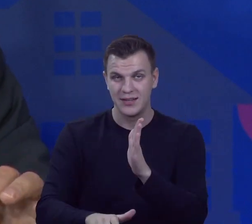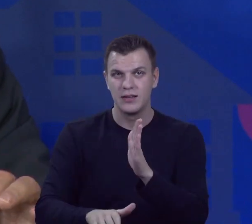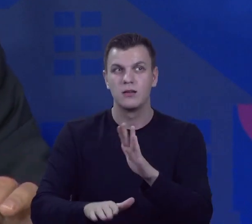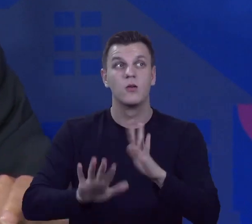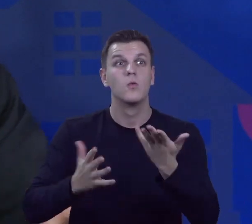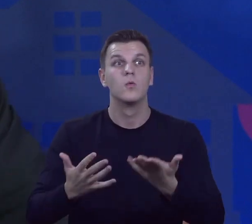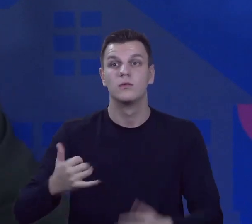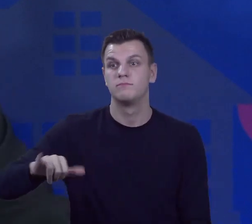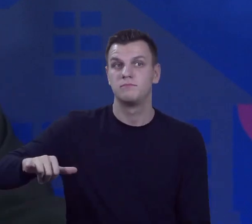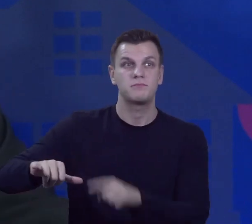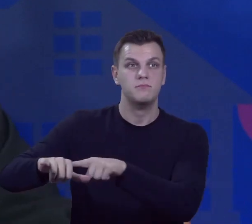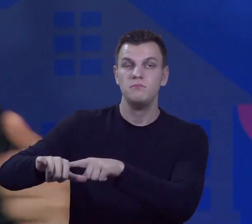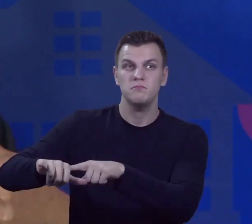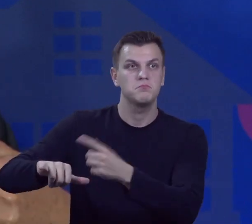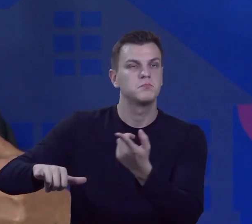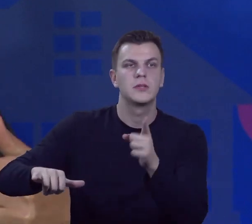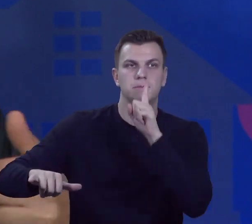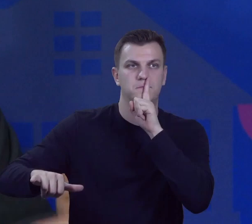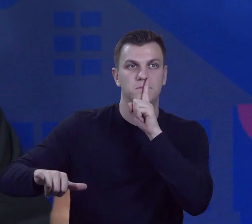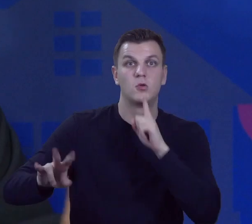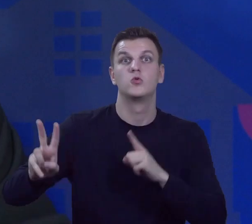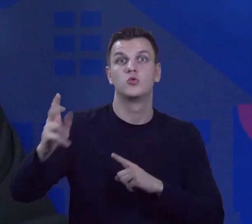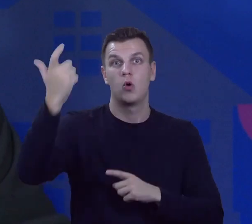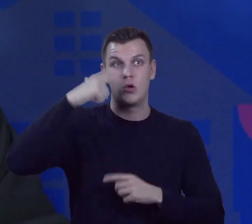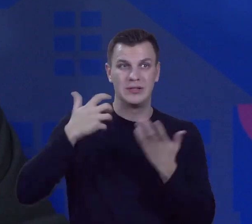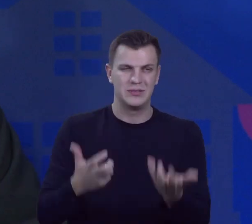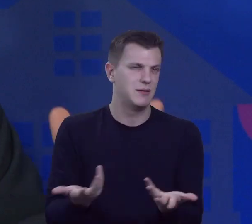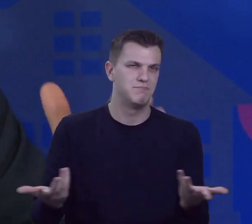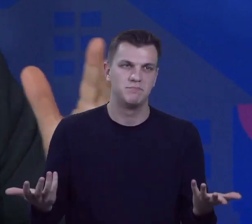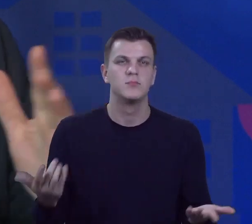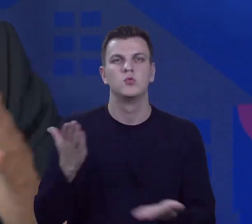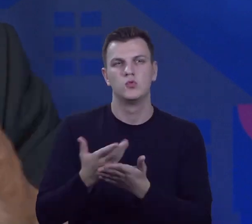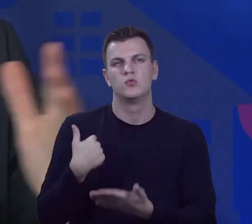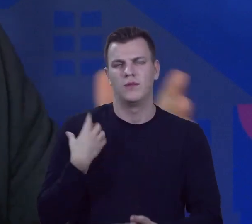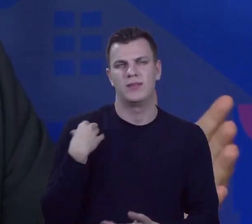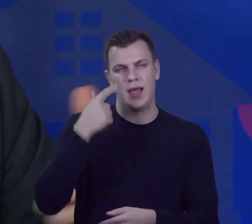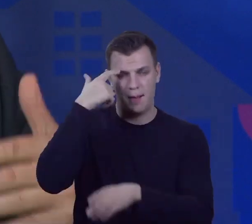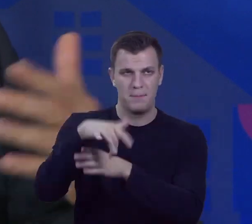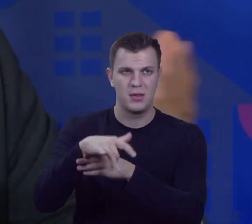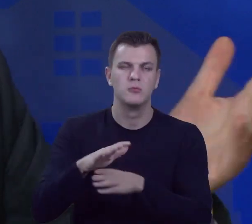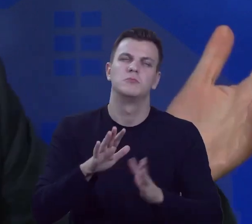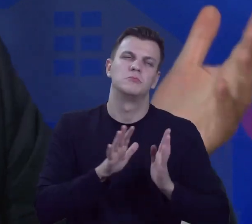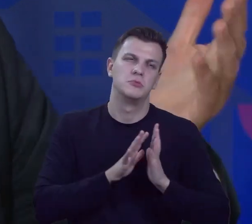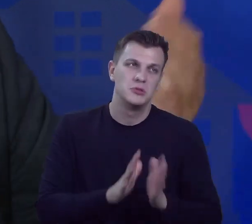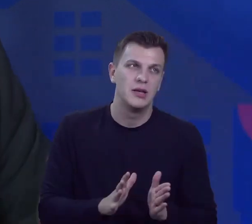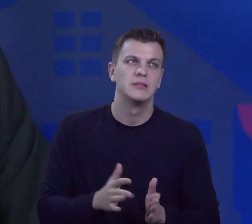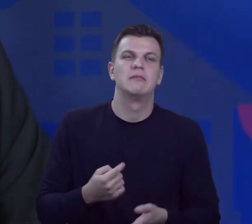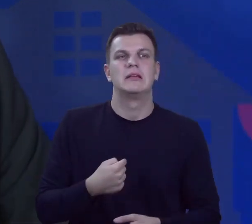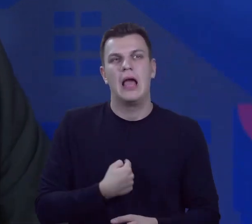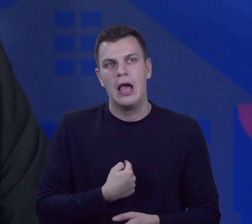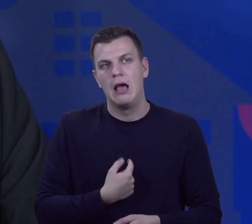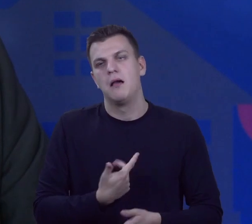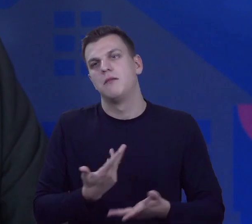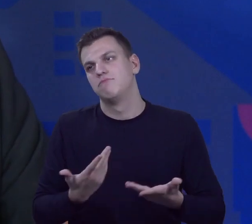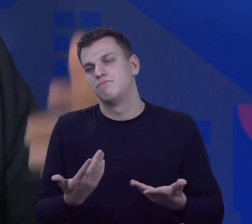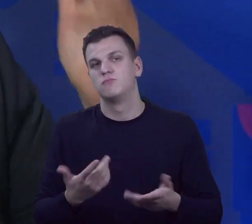milczy, to nikt Cię nie chce. Ja już jestem w wieku emerytalnym. Mnie to już, powiedzmy sobie, niewiele tam można